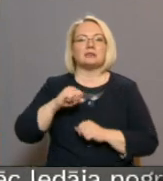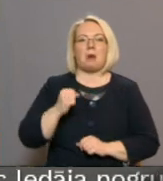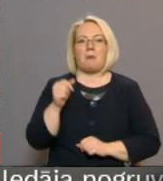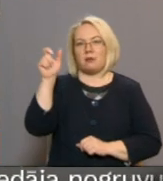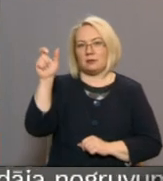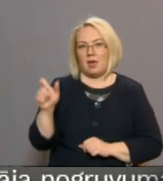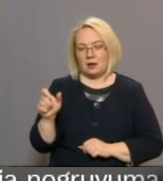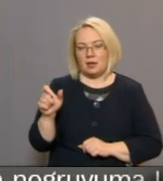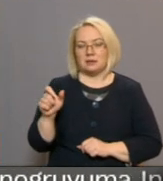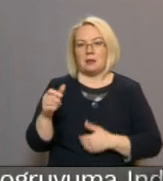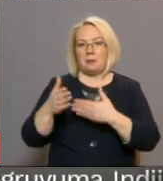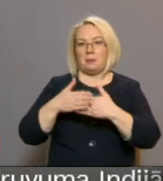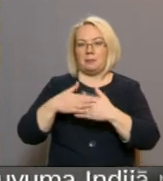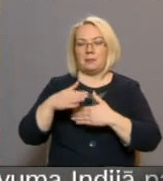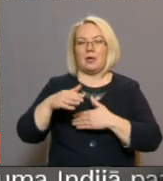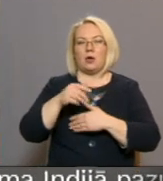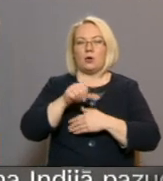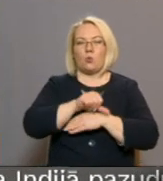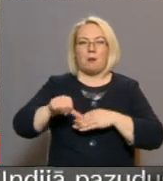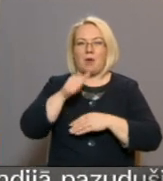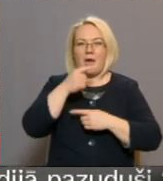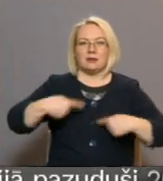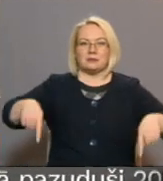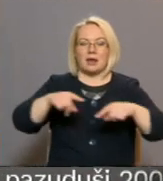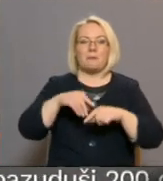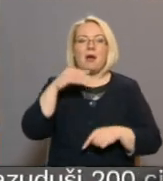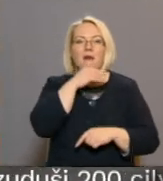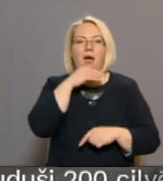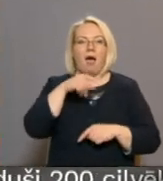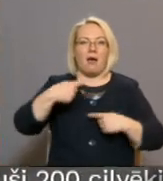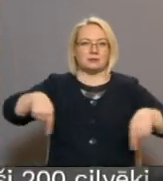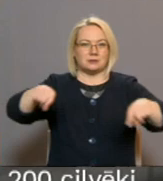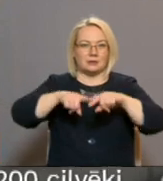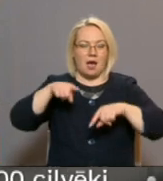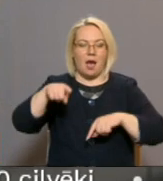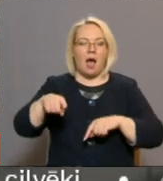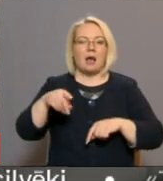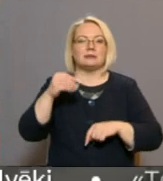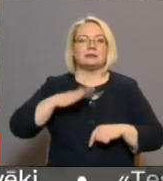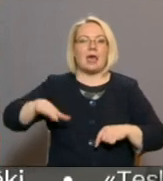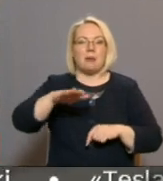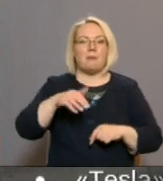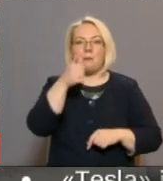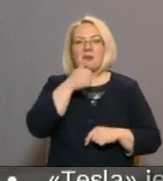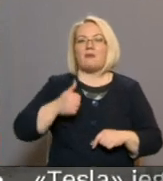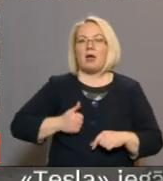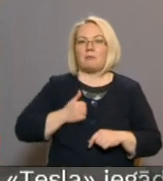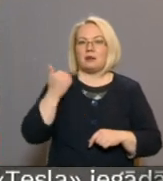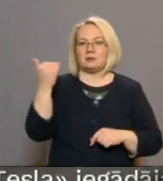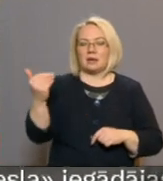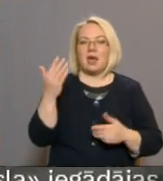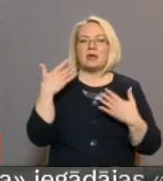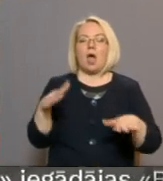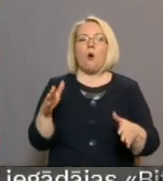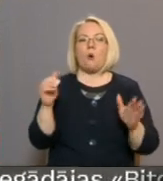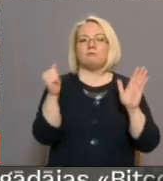Atšķirībā no pierobežas ezeriem šeit rāznā zeme privātpersona rokās nonāca, ezeram jau esot